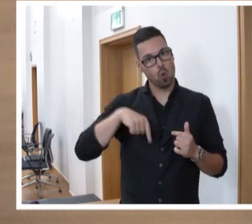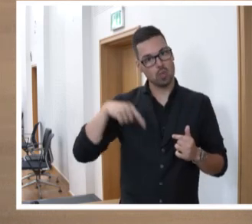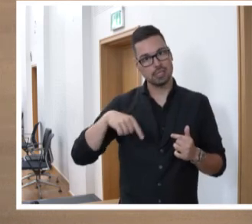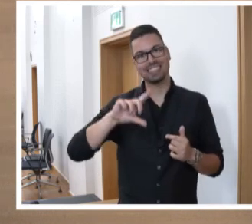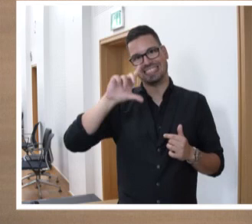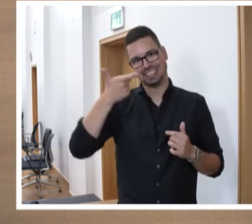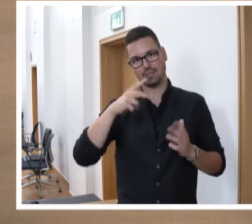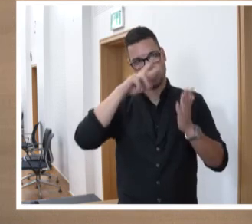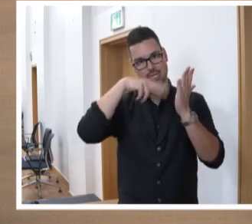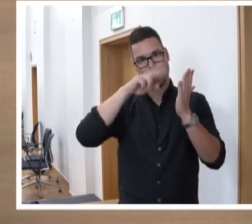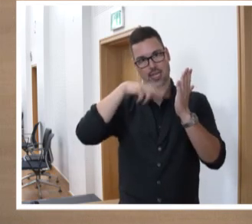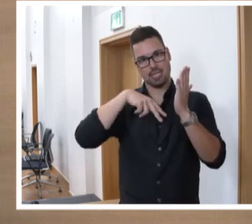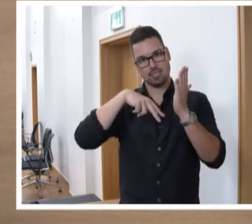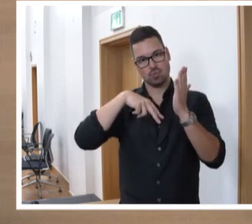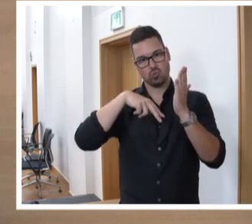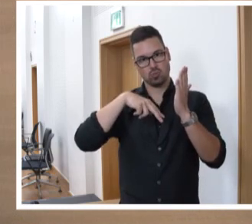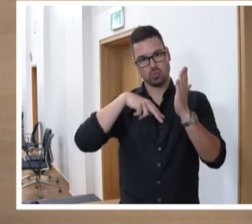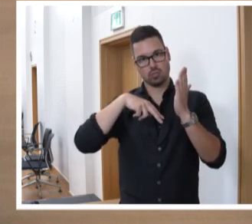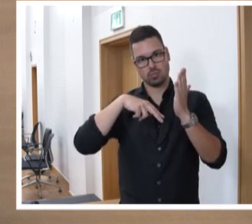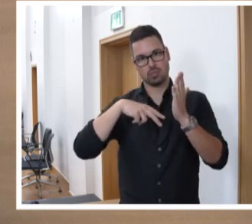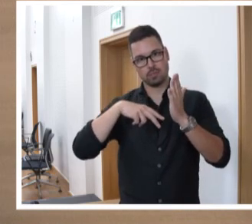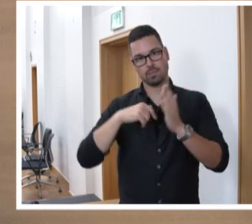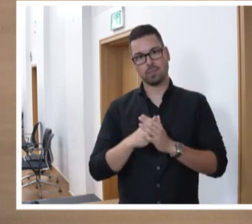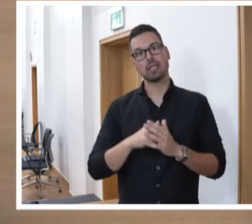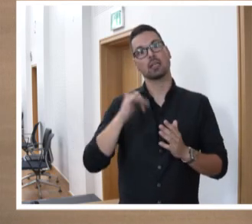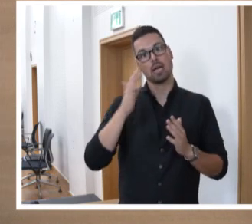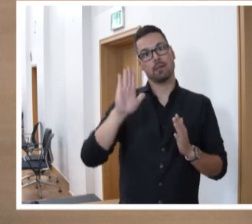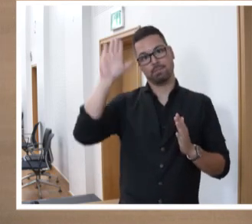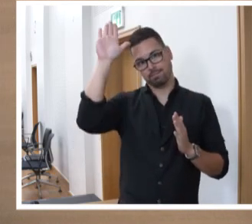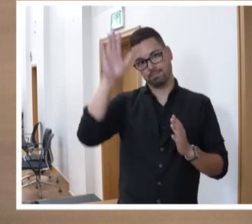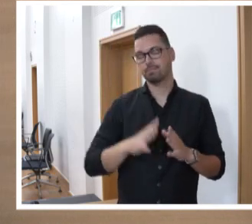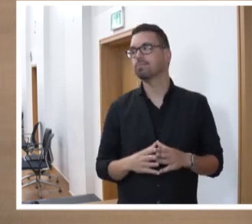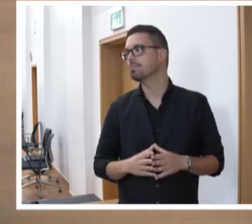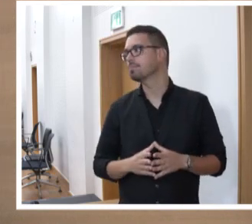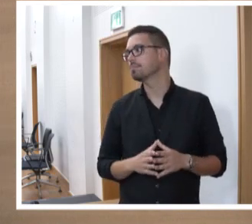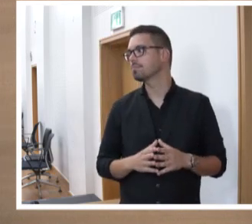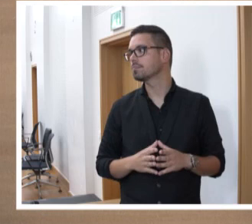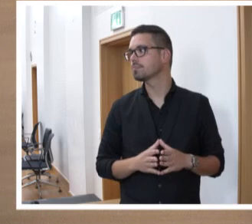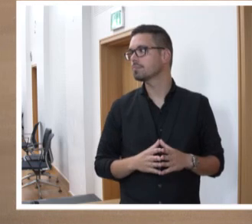Sitzung die zweite Lesung des Gesetzentwurfs durchgeführt wird, den bitte ich um ein Handzeichen.